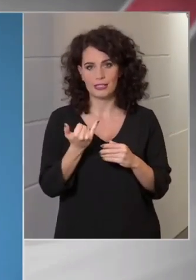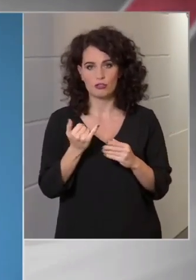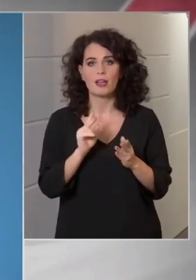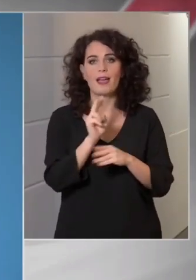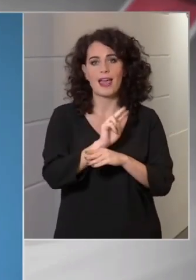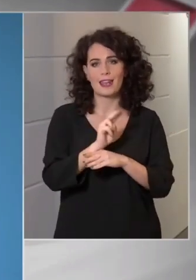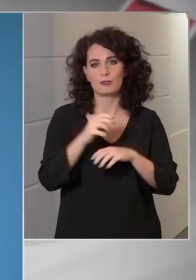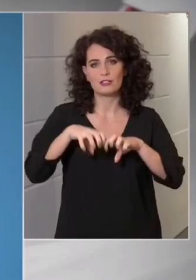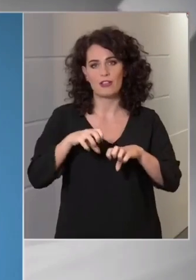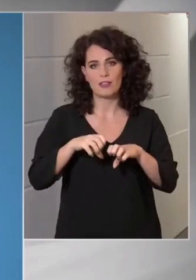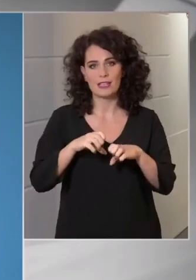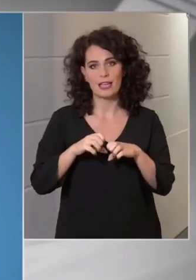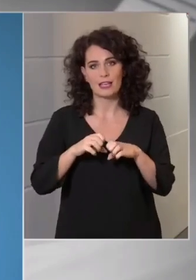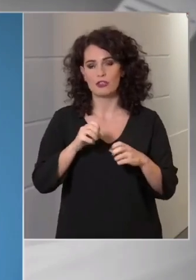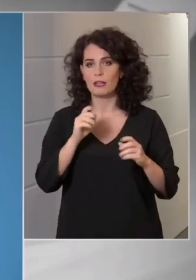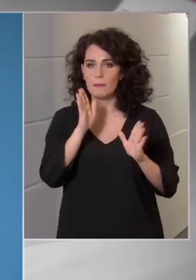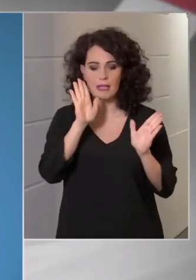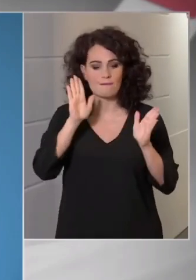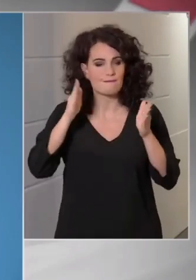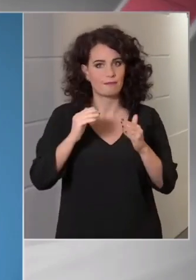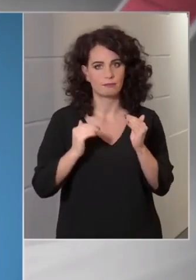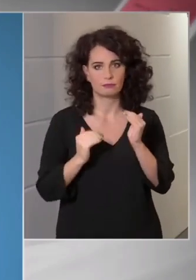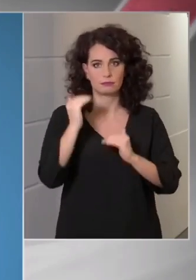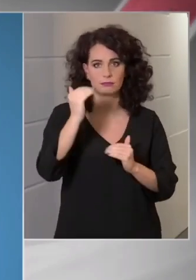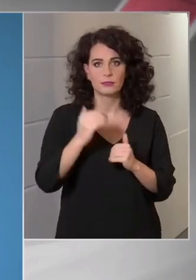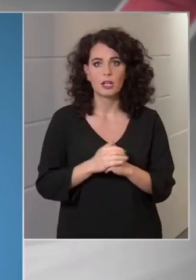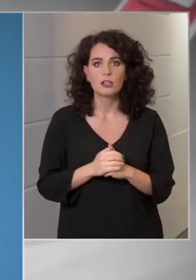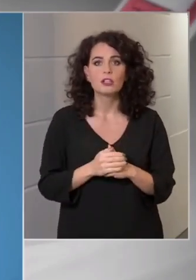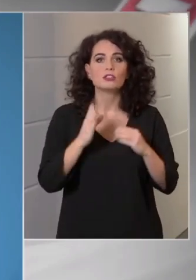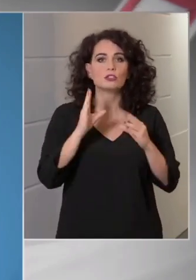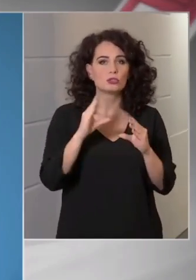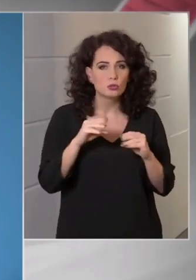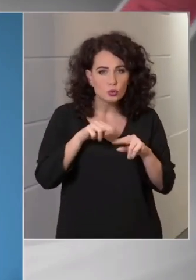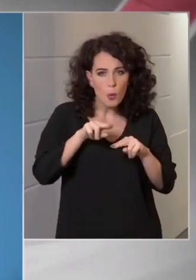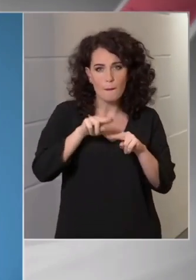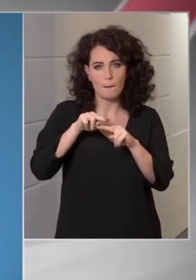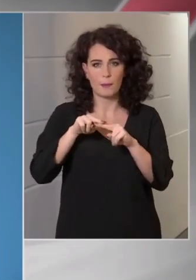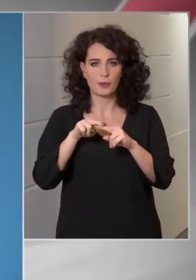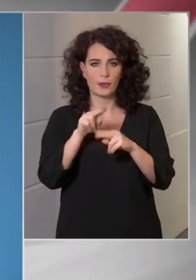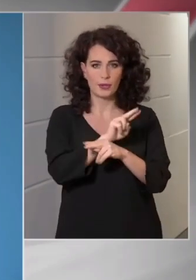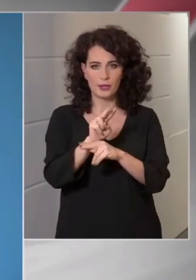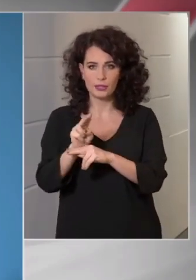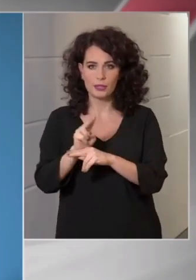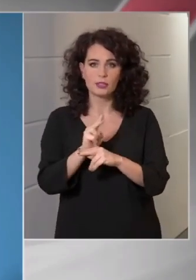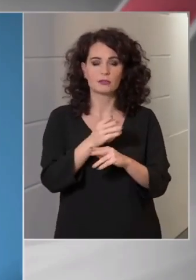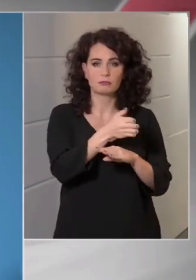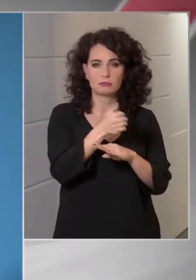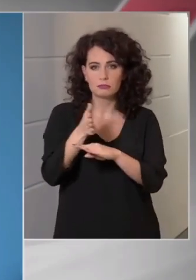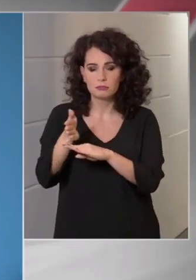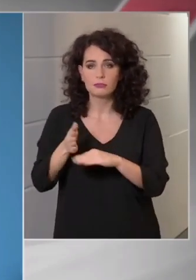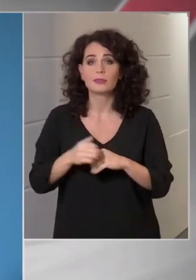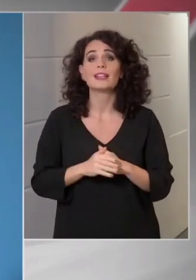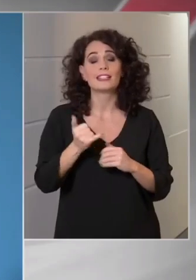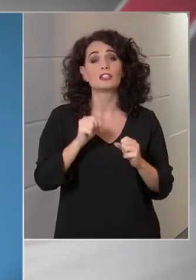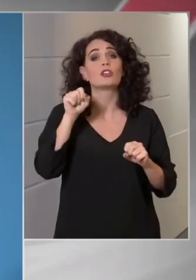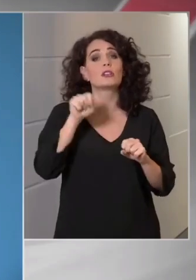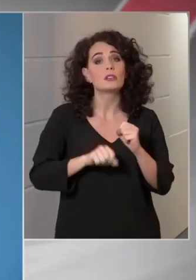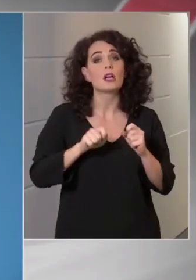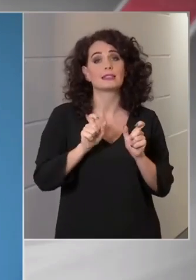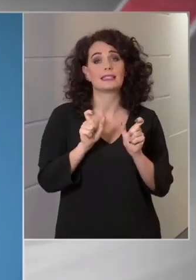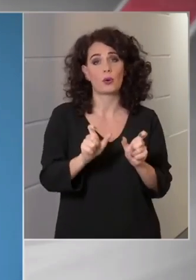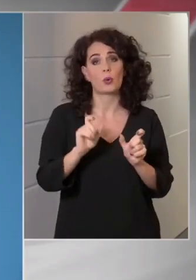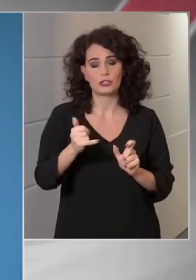ellenőrzési tevékenységét. Nagyobb számban és sűrűbben fogunk ellenőrzéseket végezni, és a szankciókat is